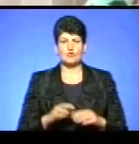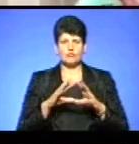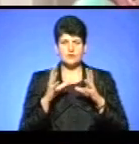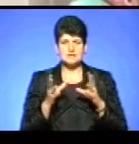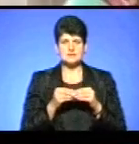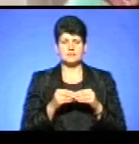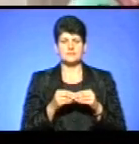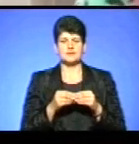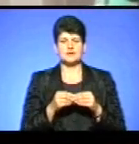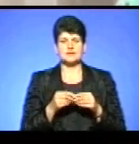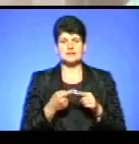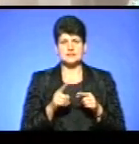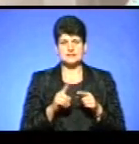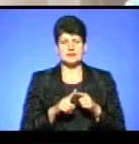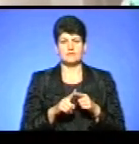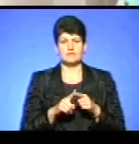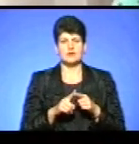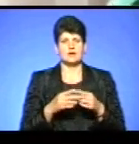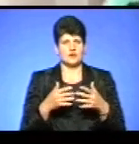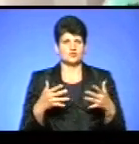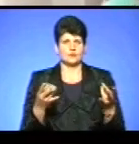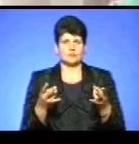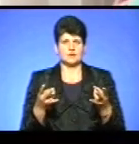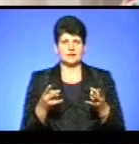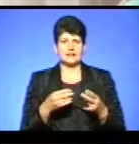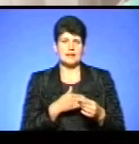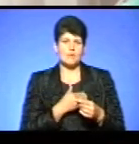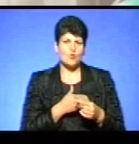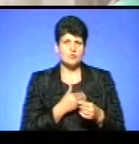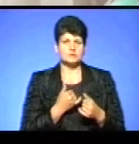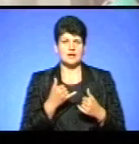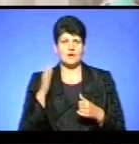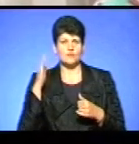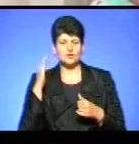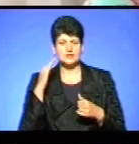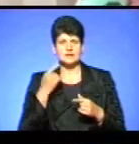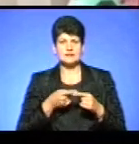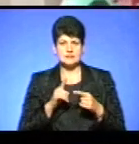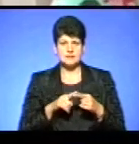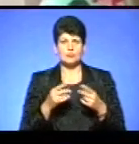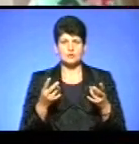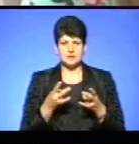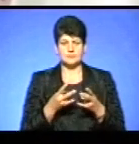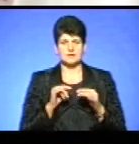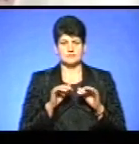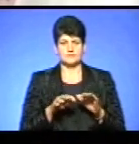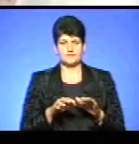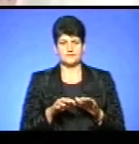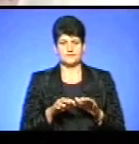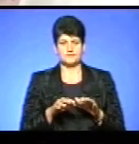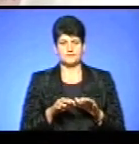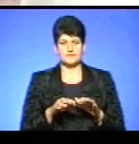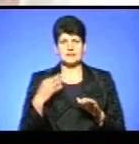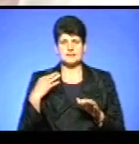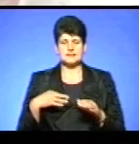Я вважаю, це речі першої необхідності. Наприклад, термометр для води для дитини – це річ потрібна. Сина